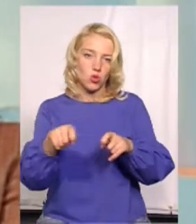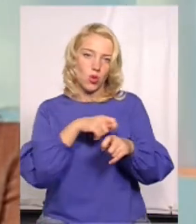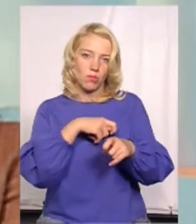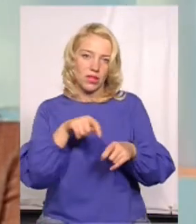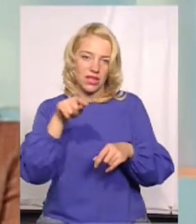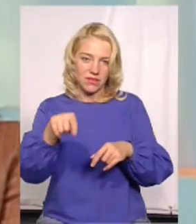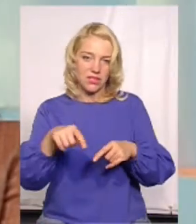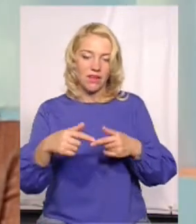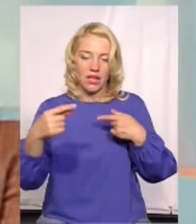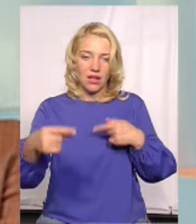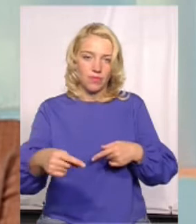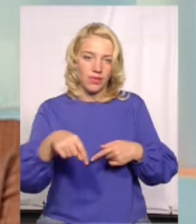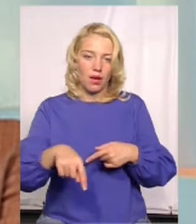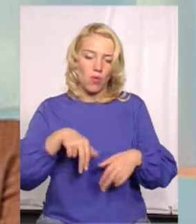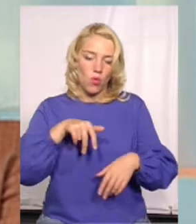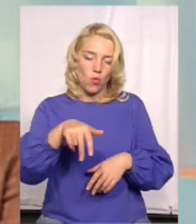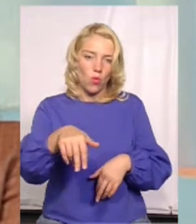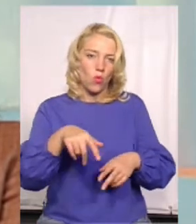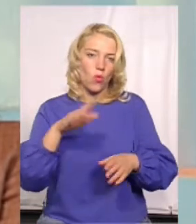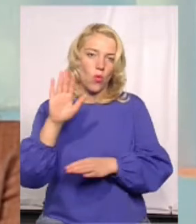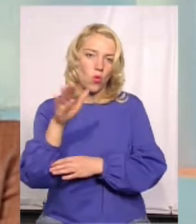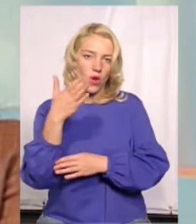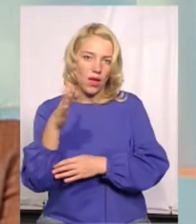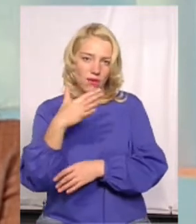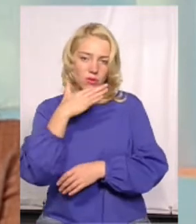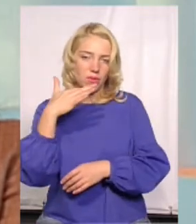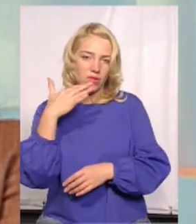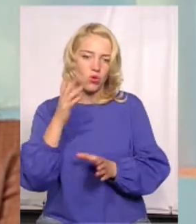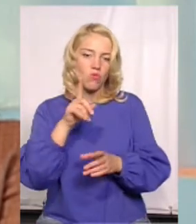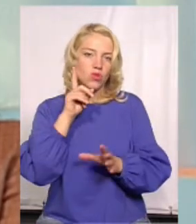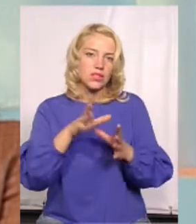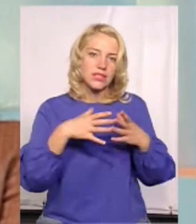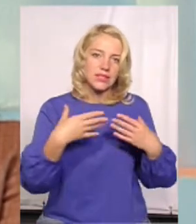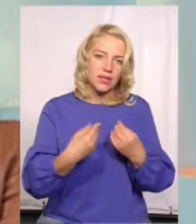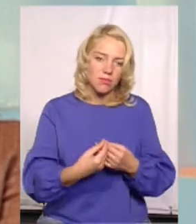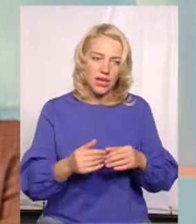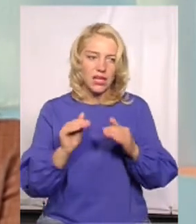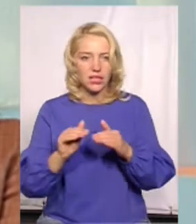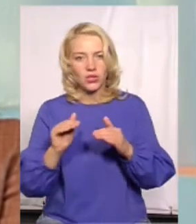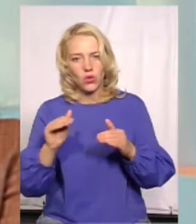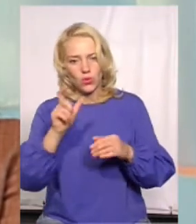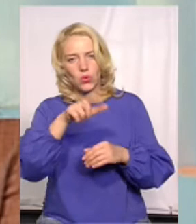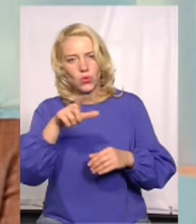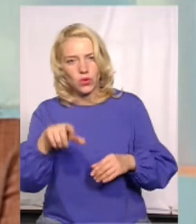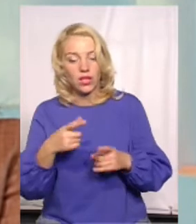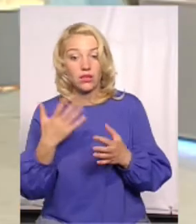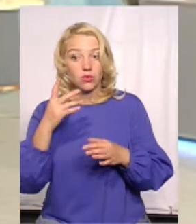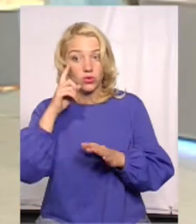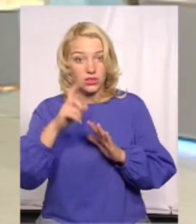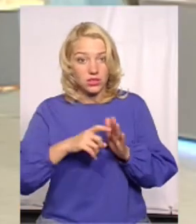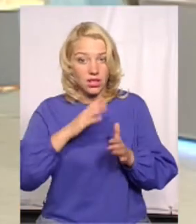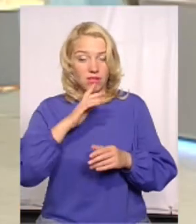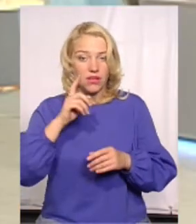багато молоді, там багато людей гуляють, там багато молодих сімей, там завжди, коли хочеш дізнатися про наше місто,